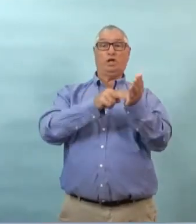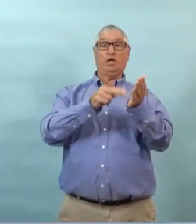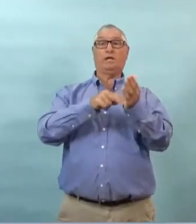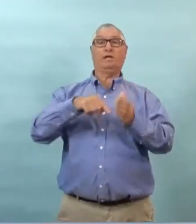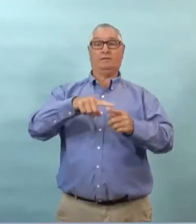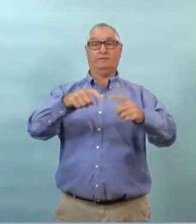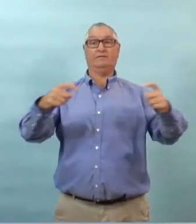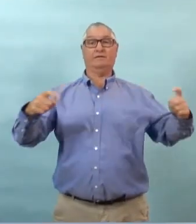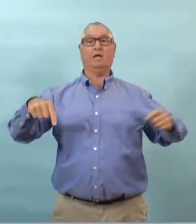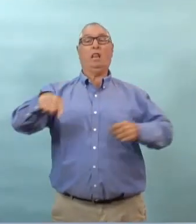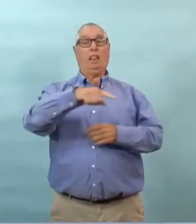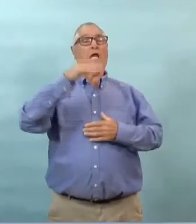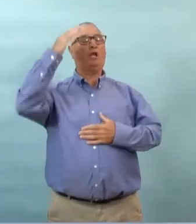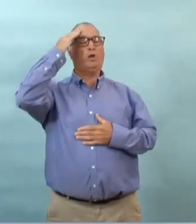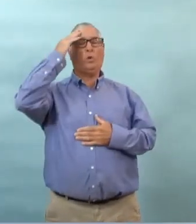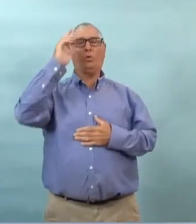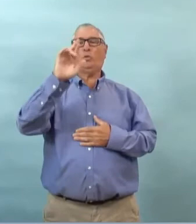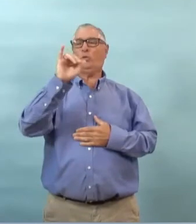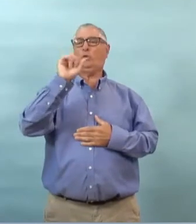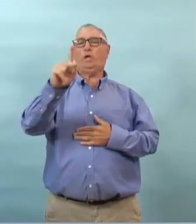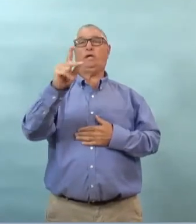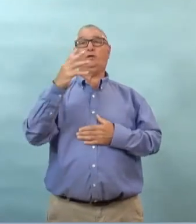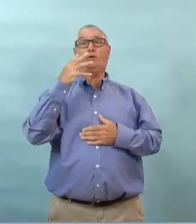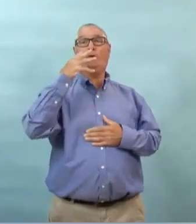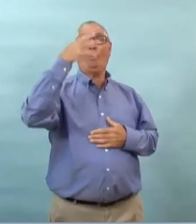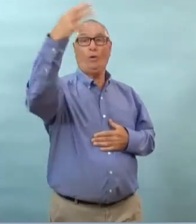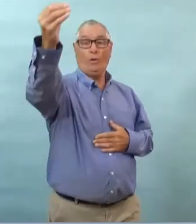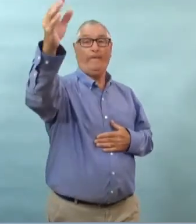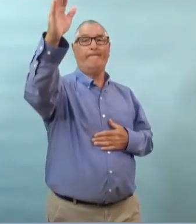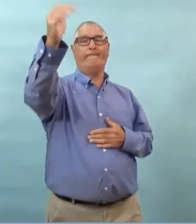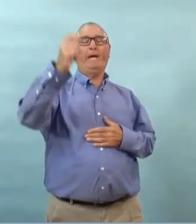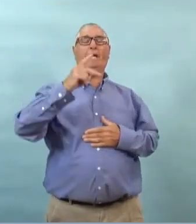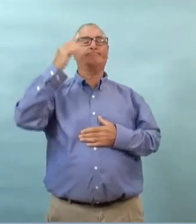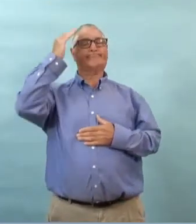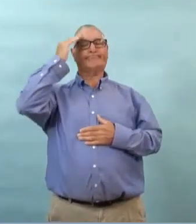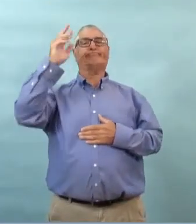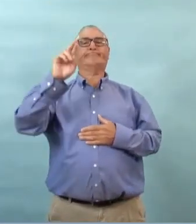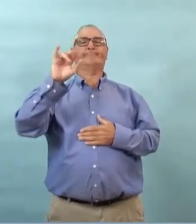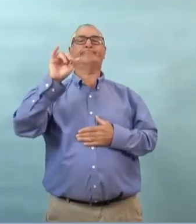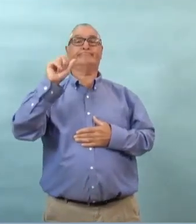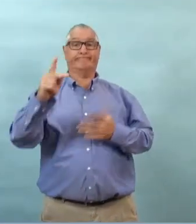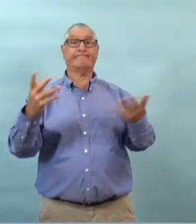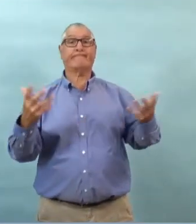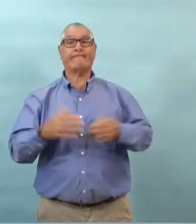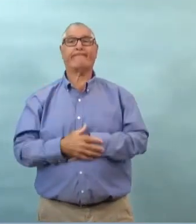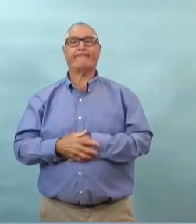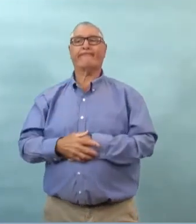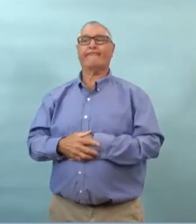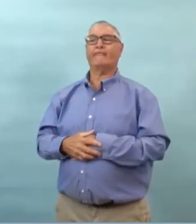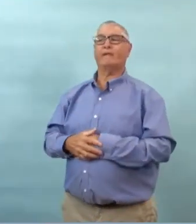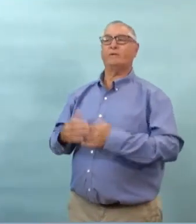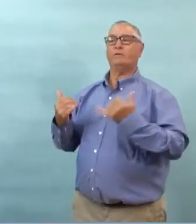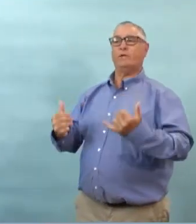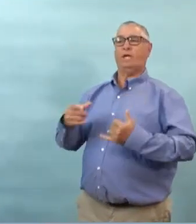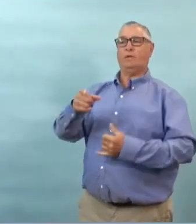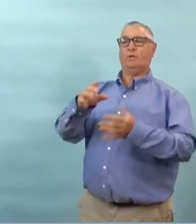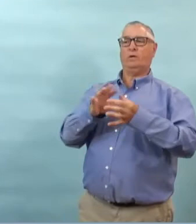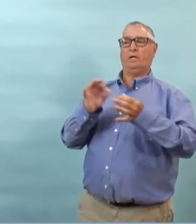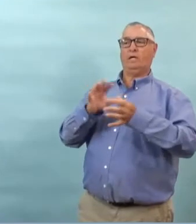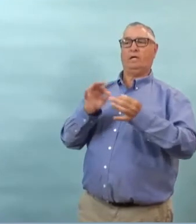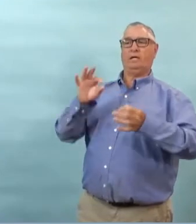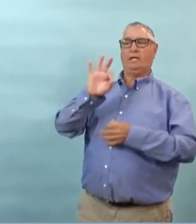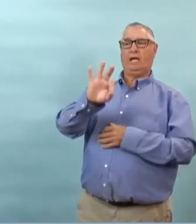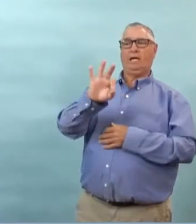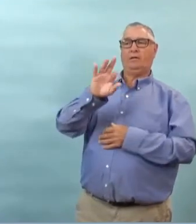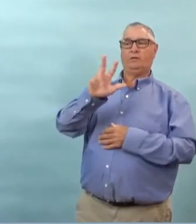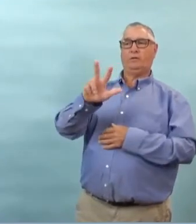se déplacer ce sont des gens qui sont conscients des risques et qui se conforment aux attentes que l'on a deux mais ça ne veut pas dire qu ne vont pas attraper